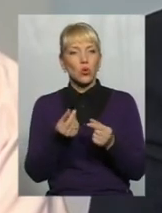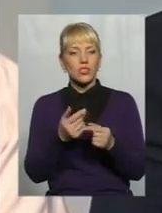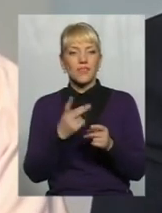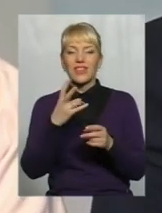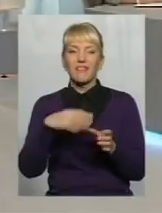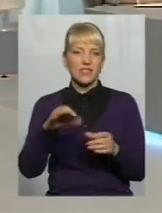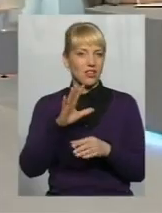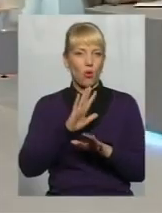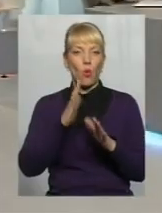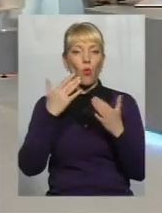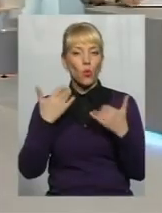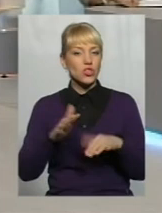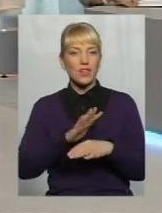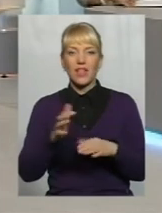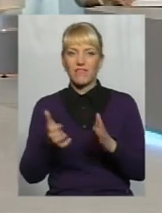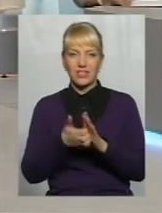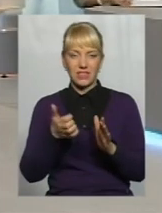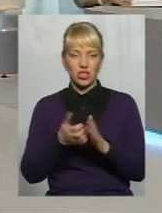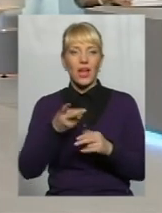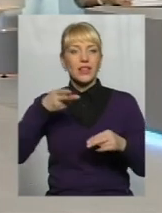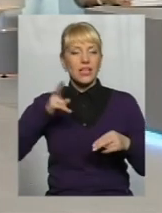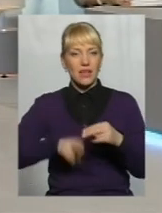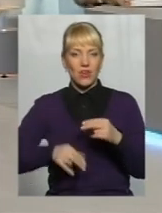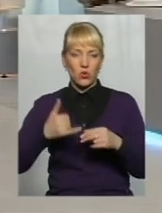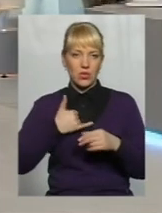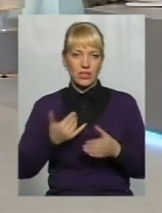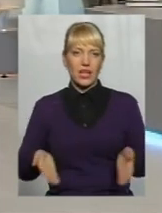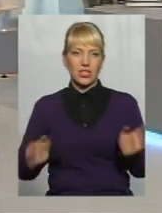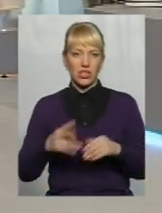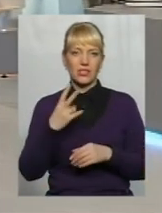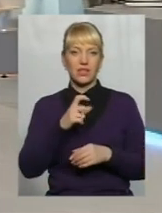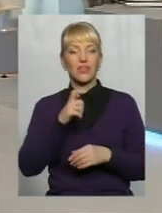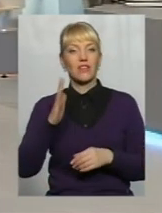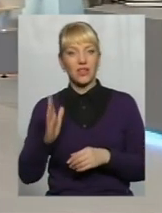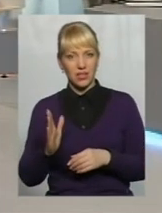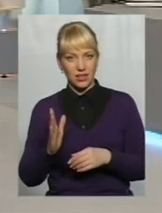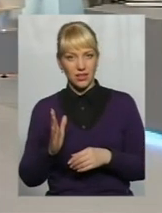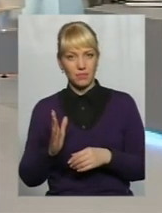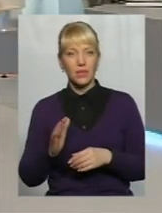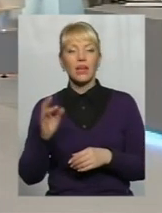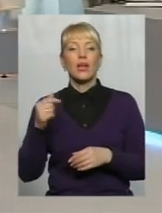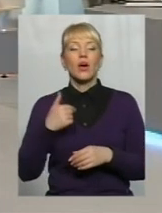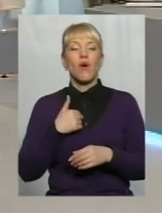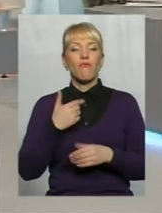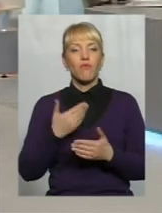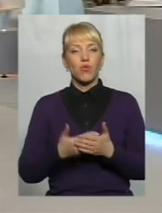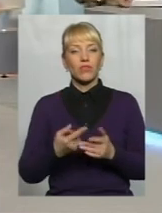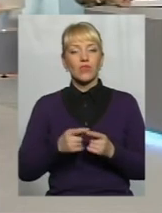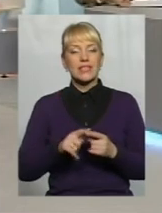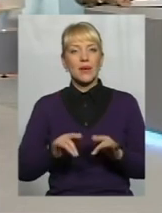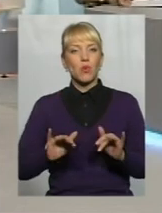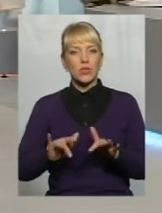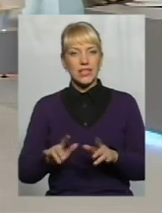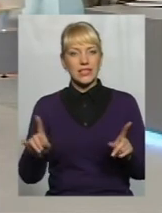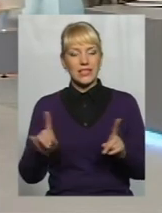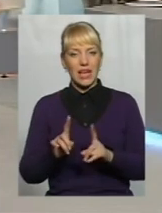просто не вистачить. На завершення, в нас буквально залишається дві хвилини, оцей процес,